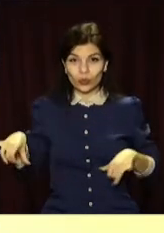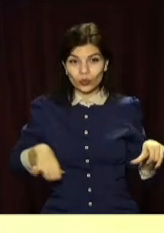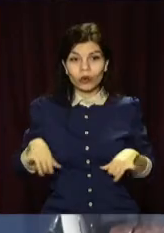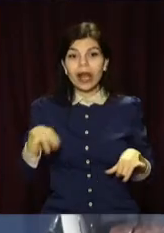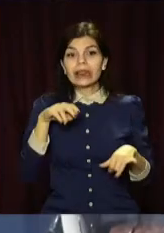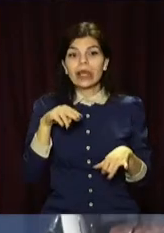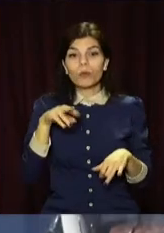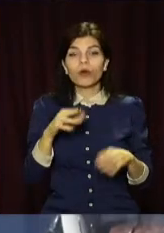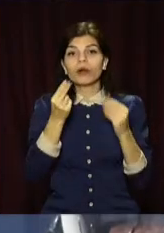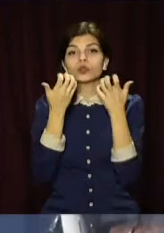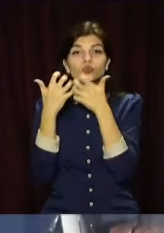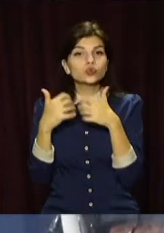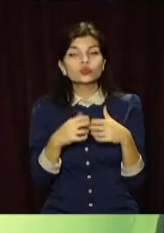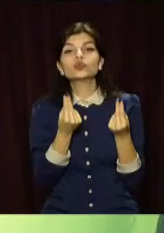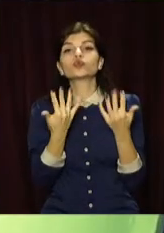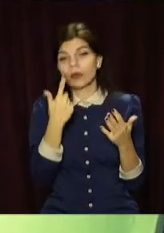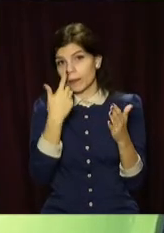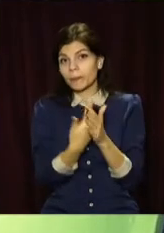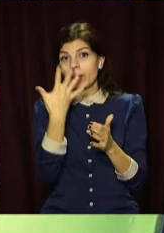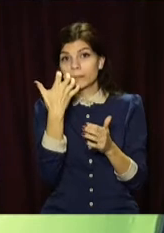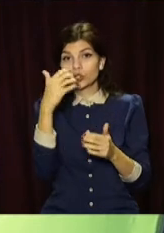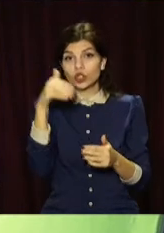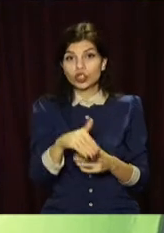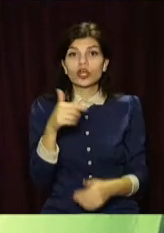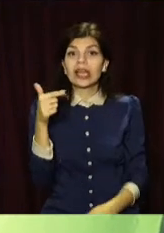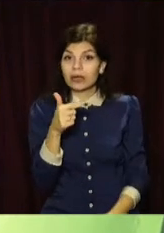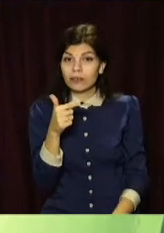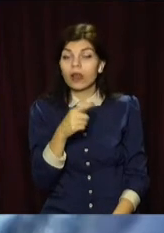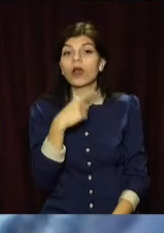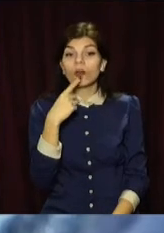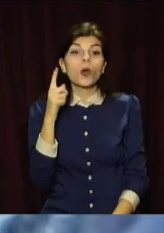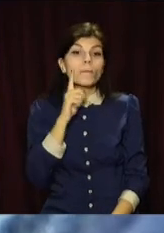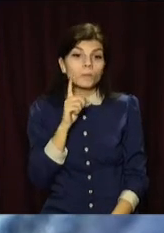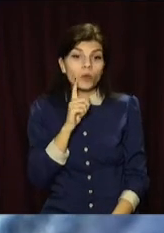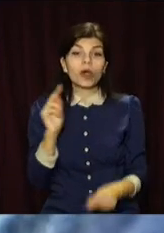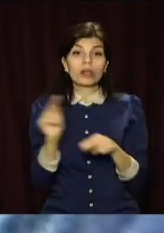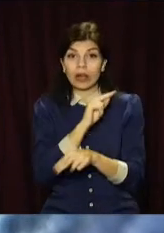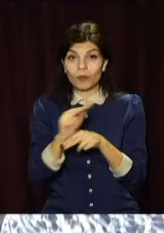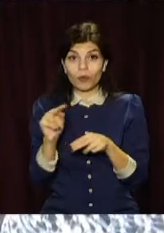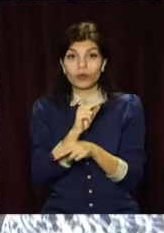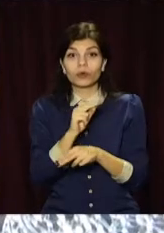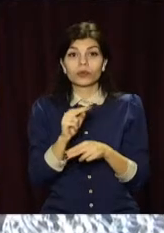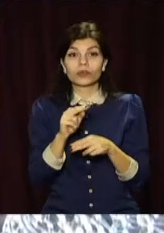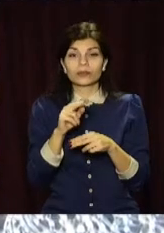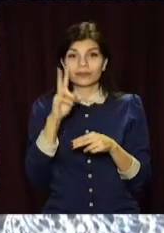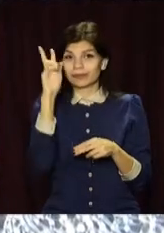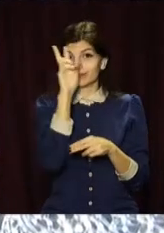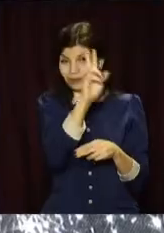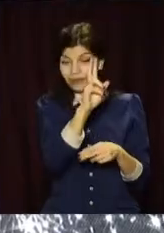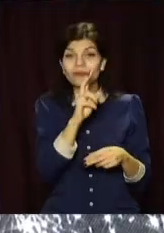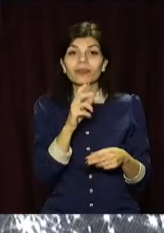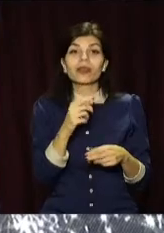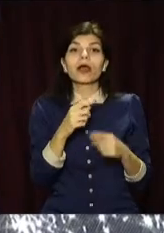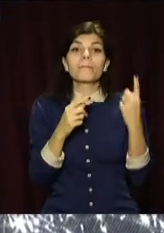у депо підрахували суму збитків – майже 500 тисяч гривень. Кажуть, поки ремонтуватимуть рогачів, пасажирам